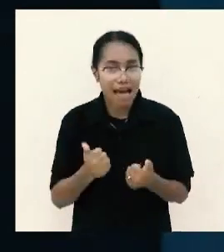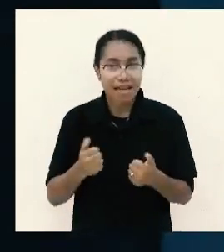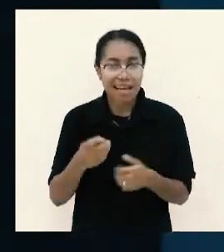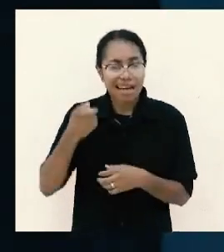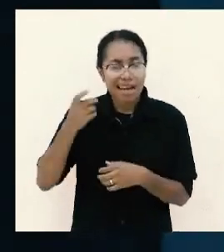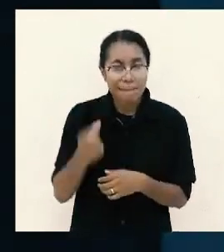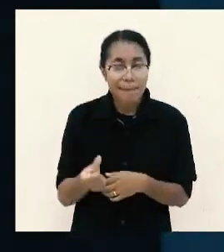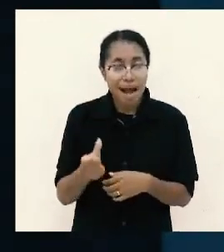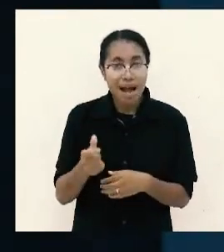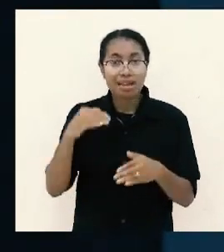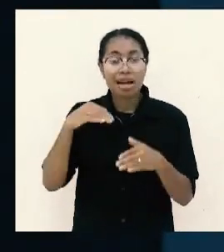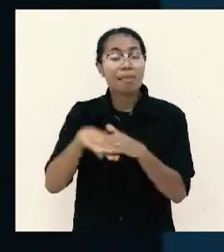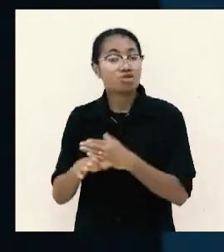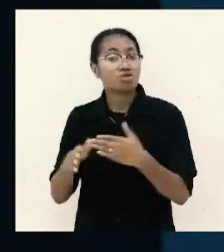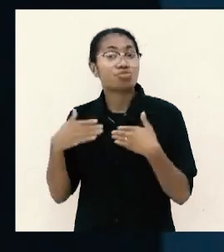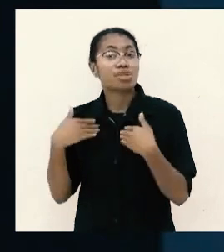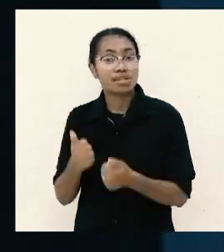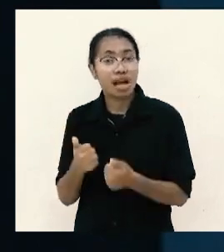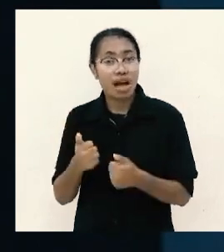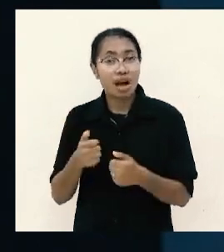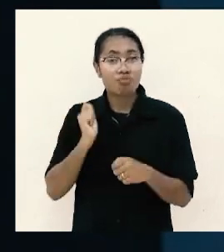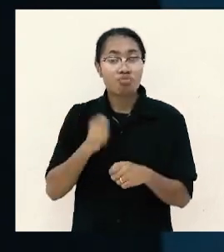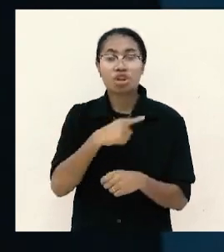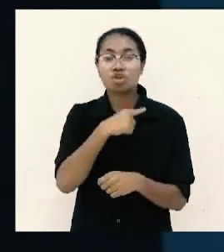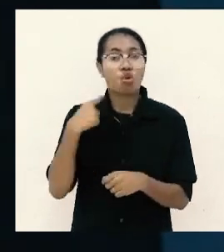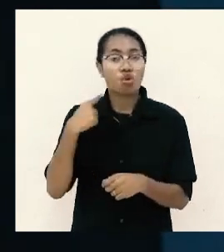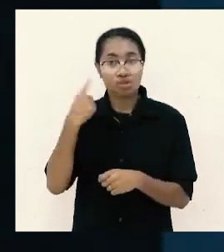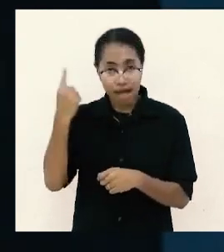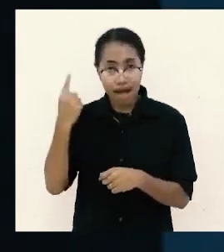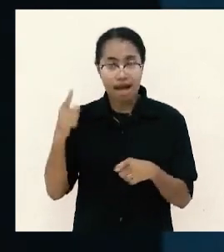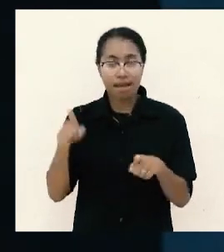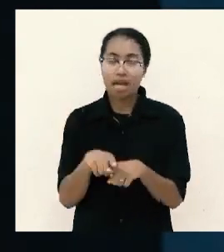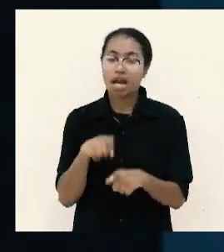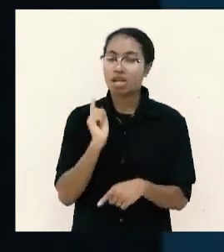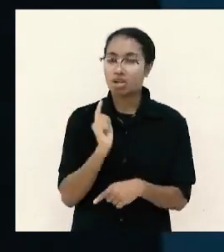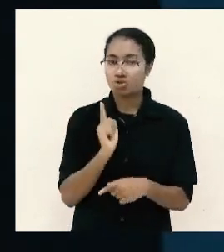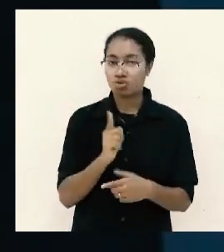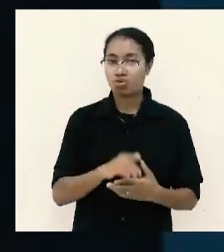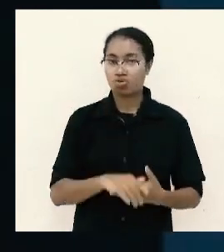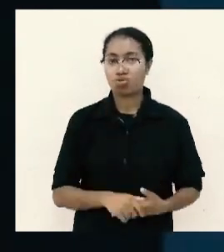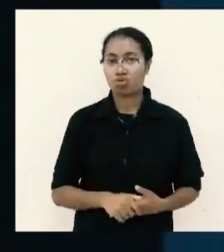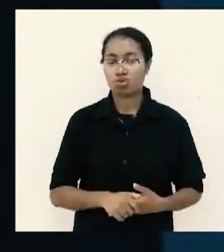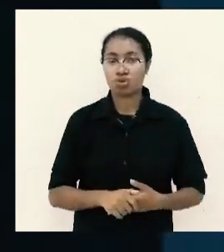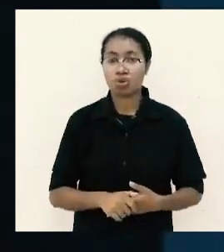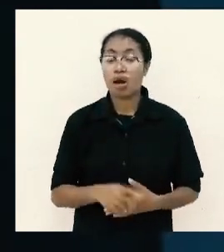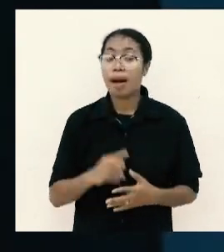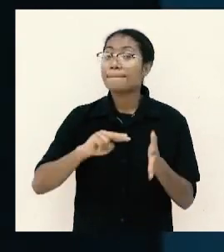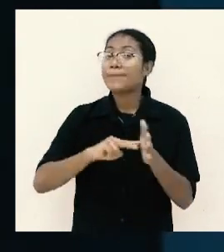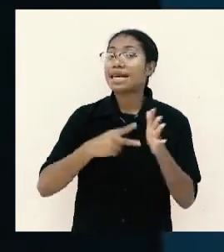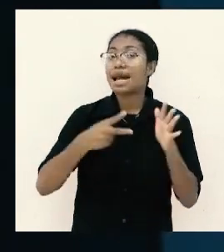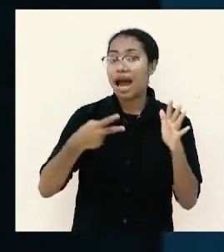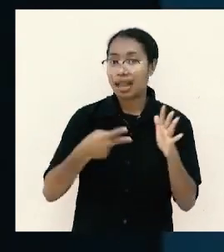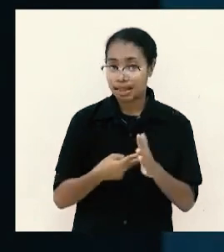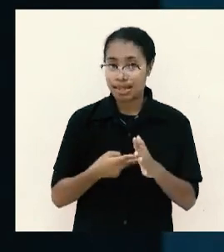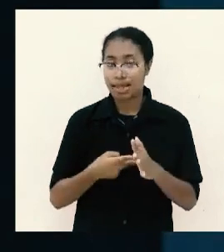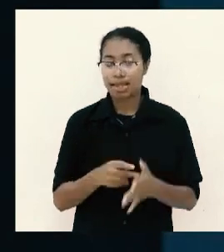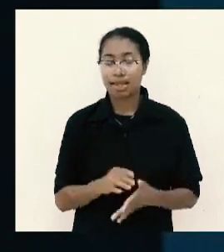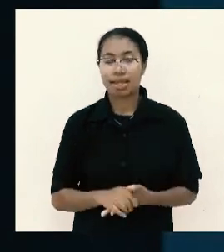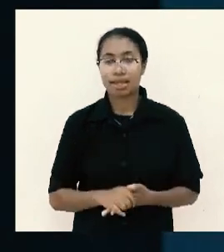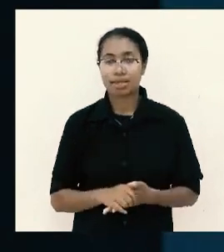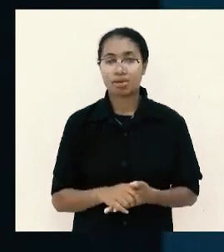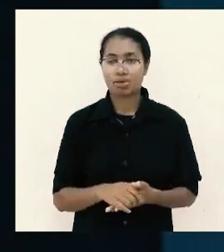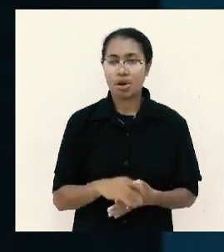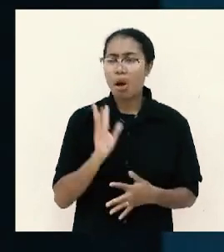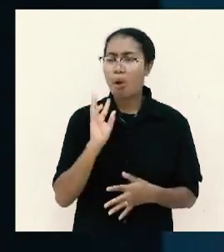termasuk dia bisa berbuat dosa dengan duitnya berarti orang yang